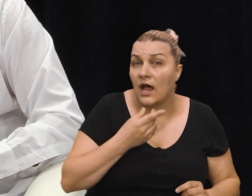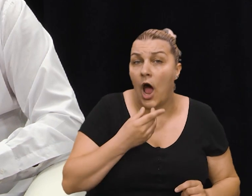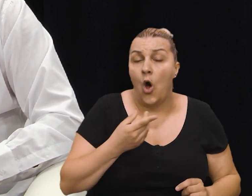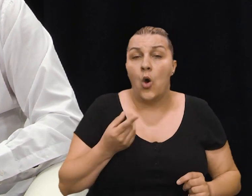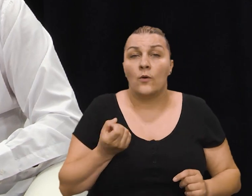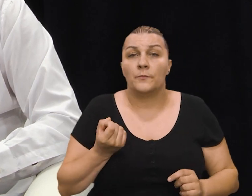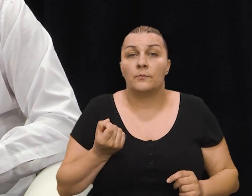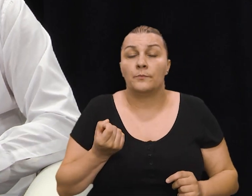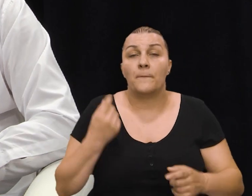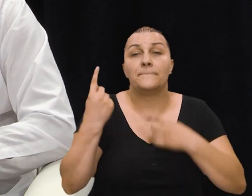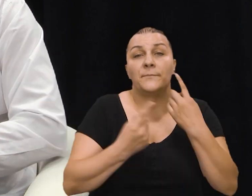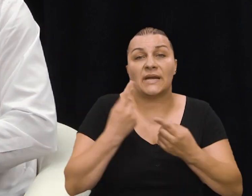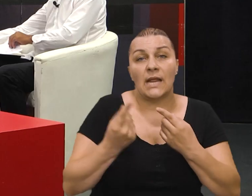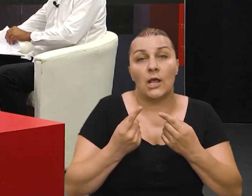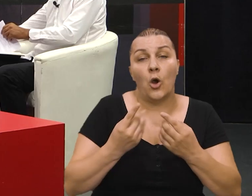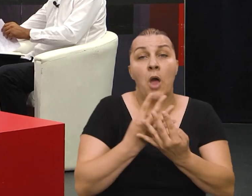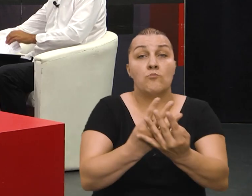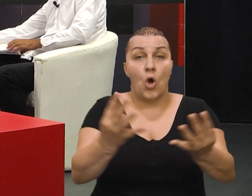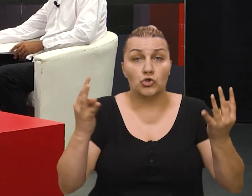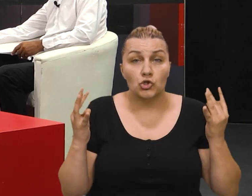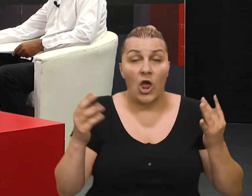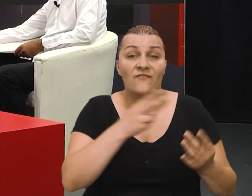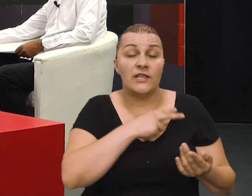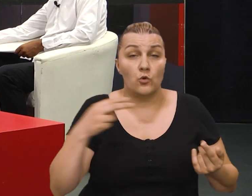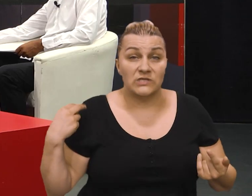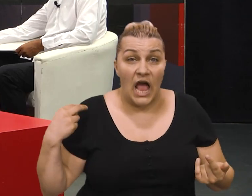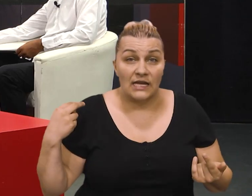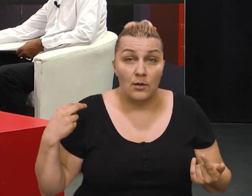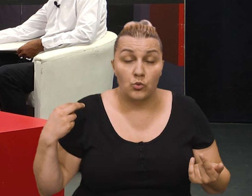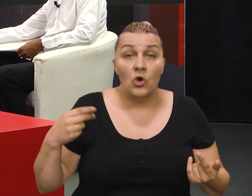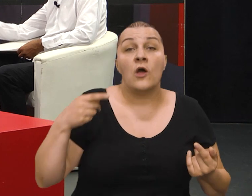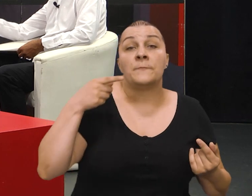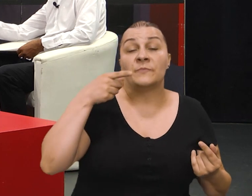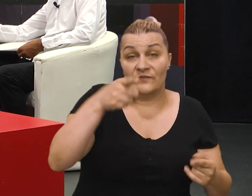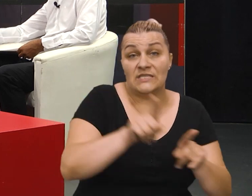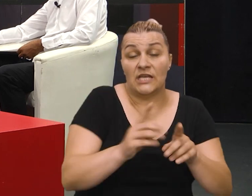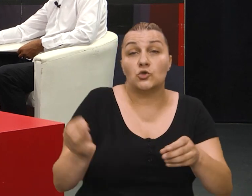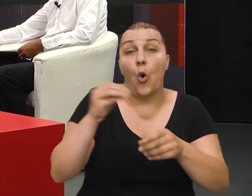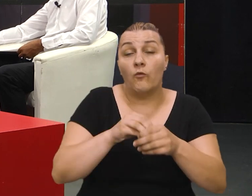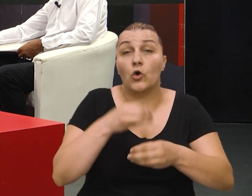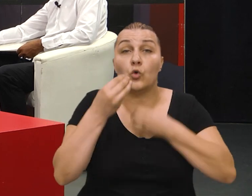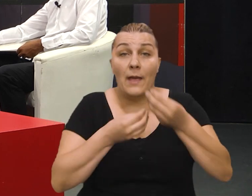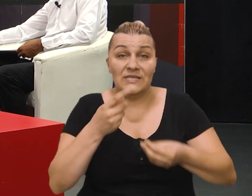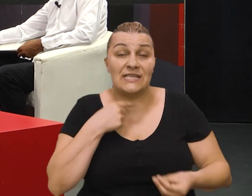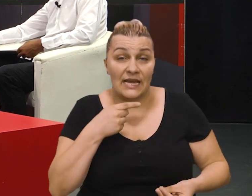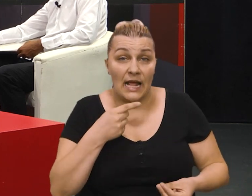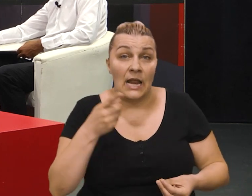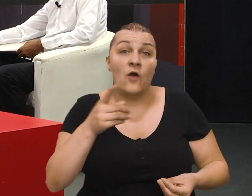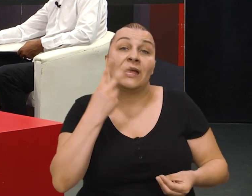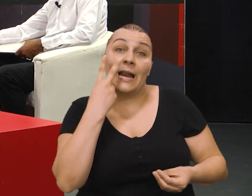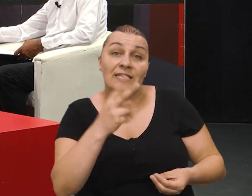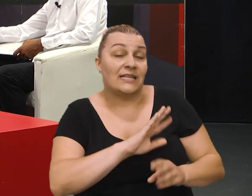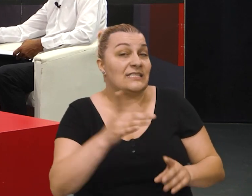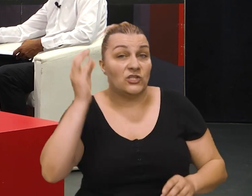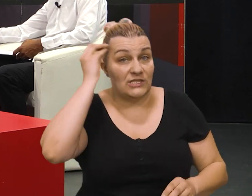rekao prilikom onog postrojavanja u Zagrebu i vi ste u uvodu emisije rekli mislim da će to naši gledatelji